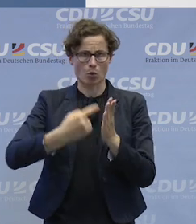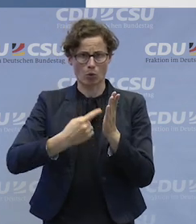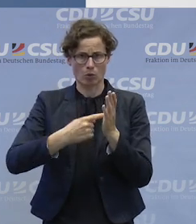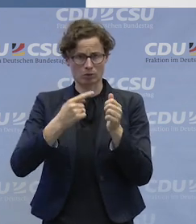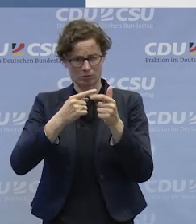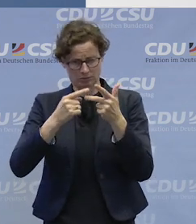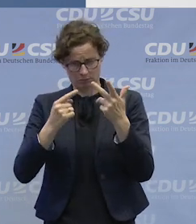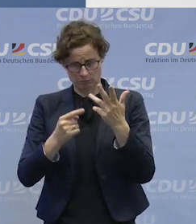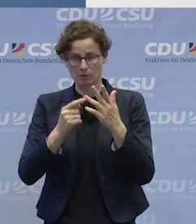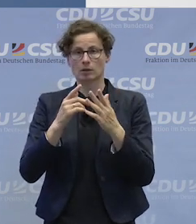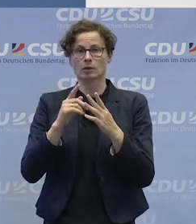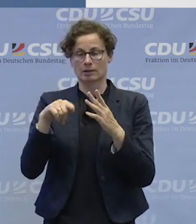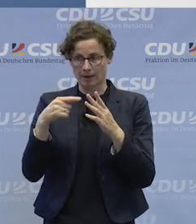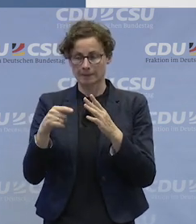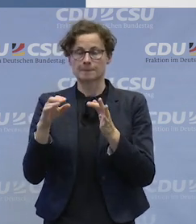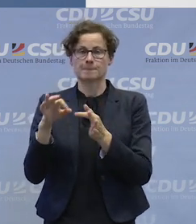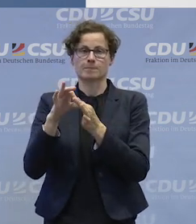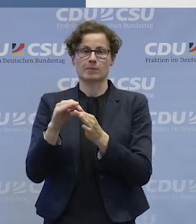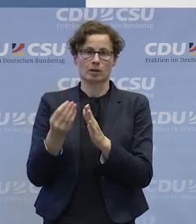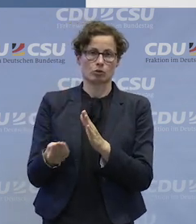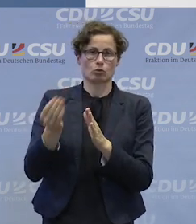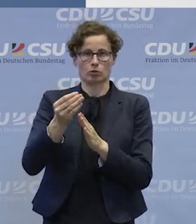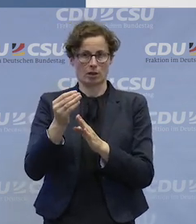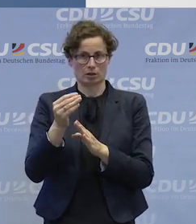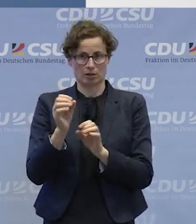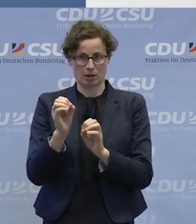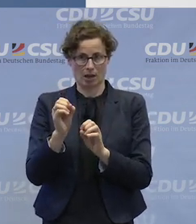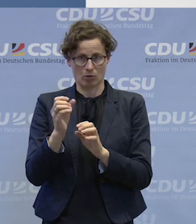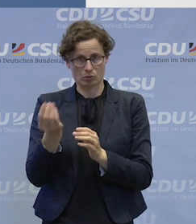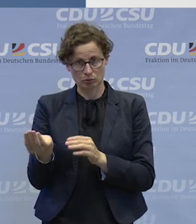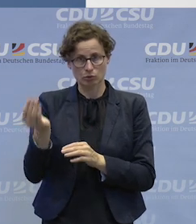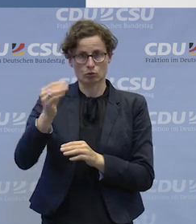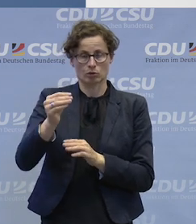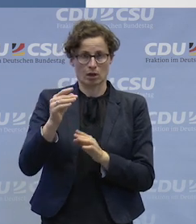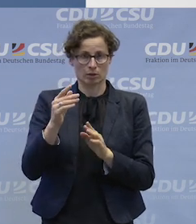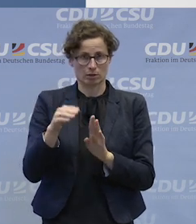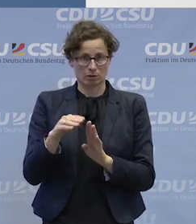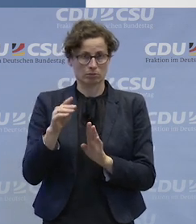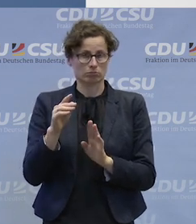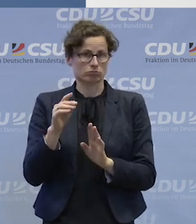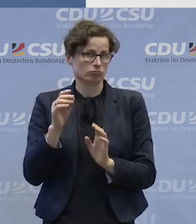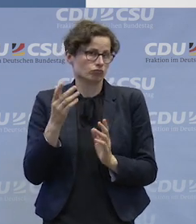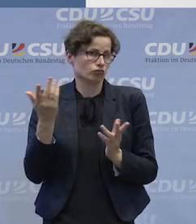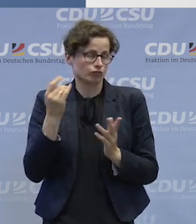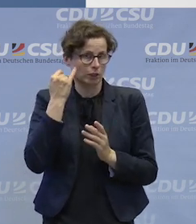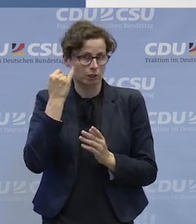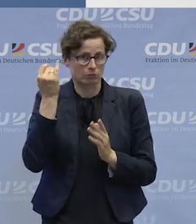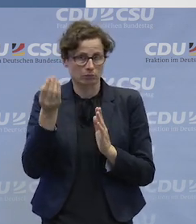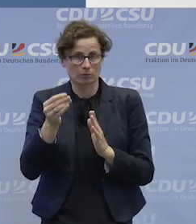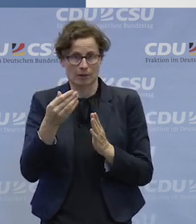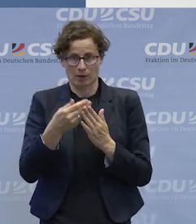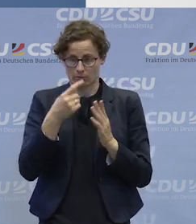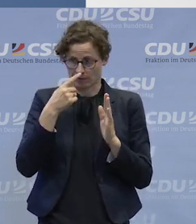Und diese Stellen unterstützen wir dann im Lernvideo explizit. Das heißt, wenn so eine Stelle im